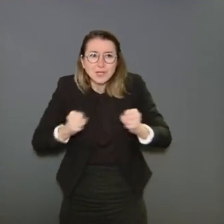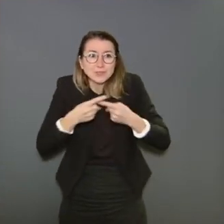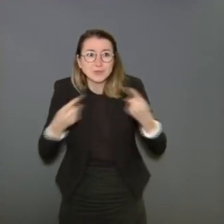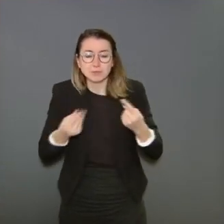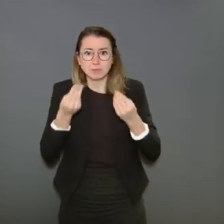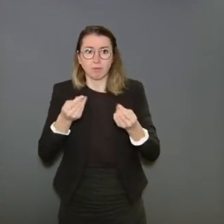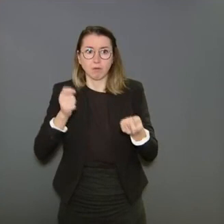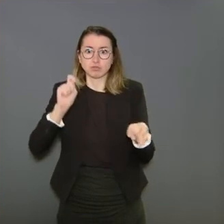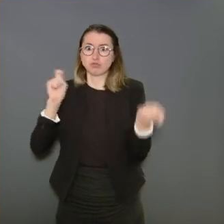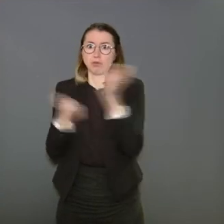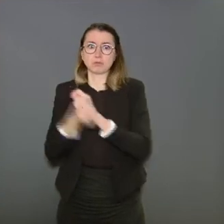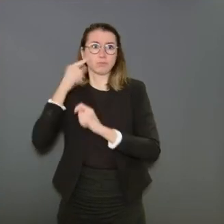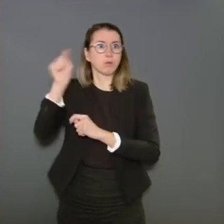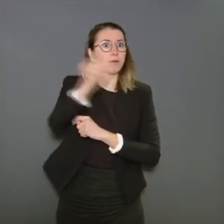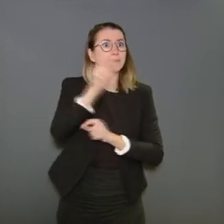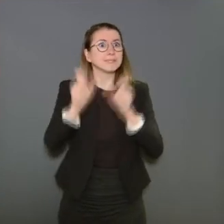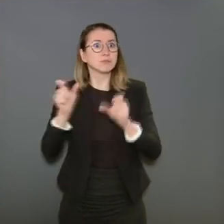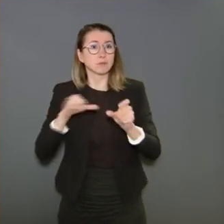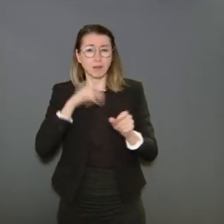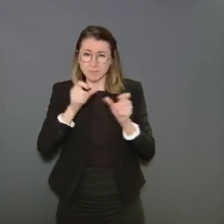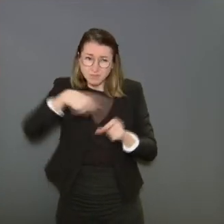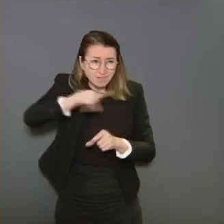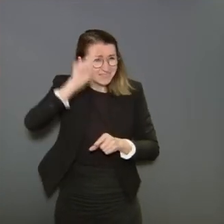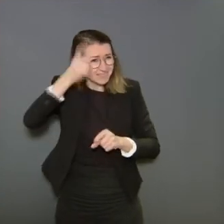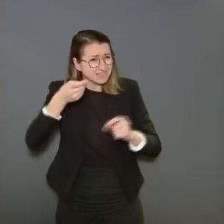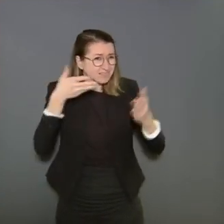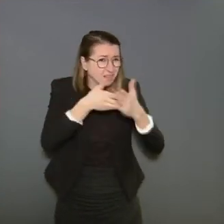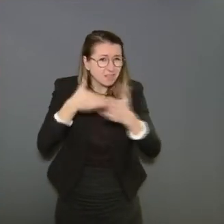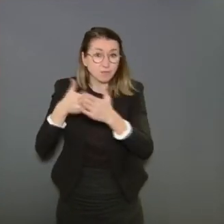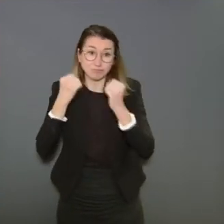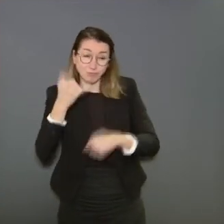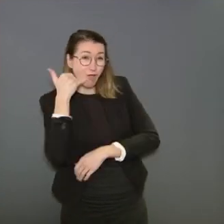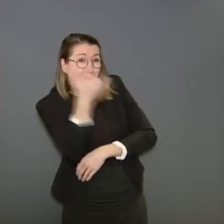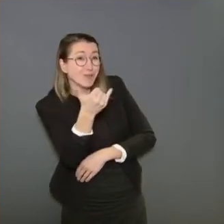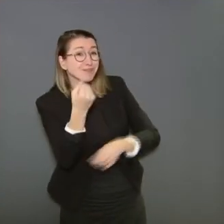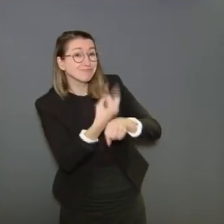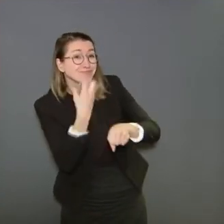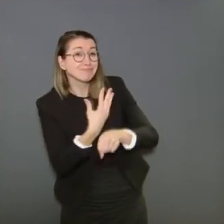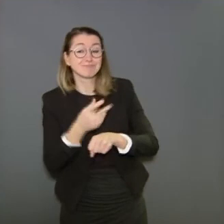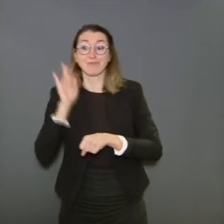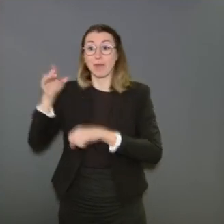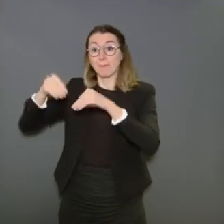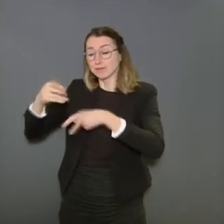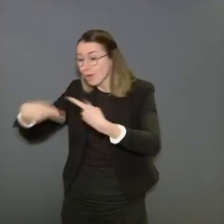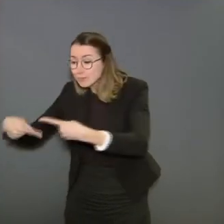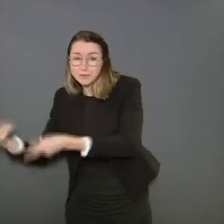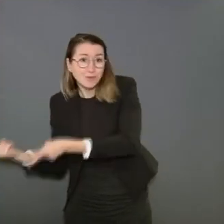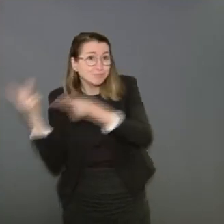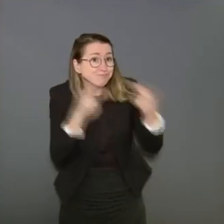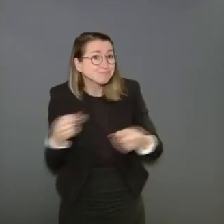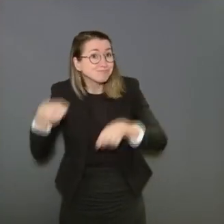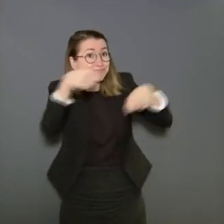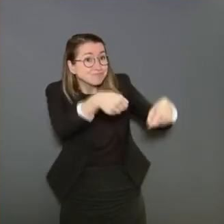des difficultés. Vous pouvez rapporter des courses de supermarché. Vous pouvez tout simplement libérer un peu de temps